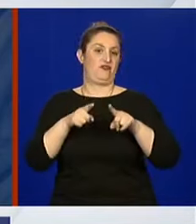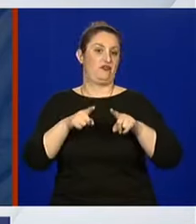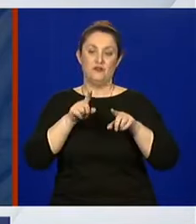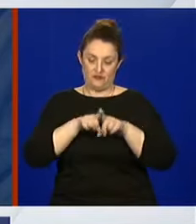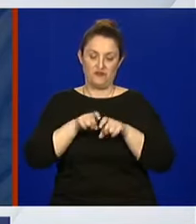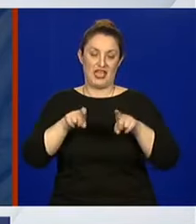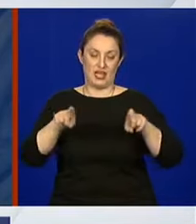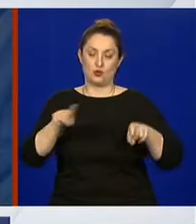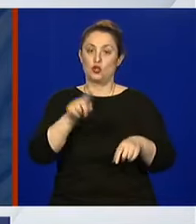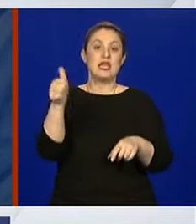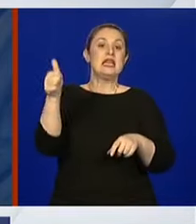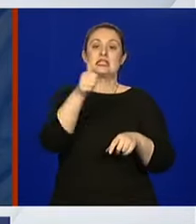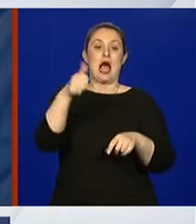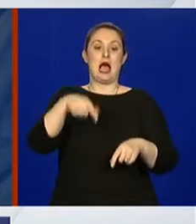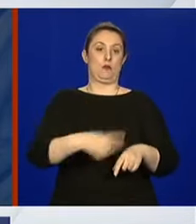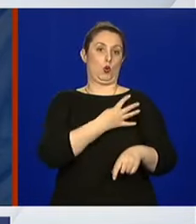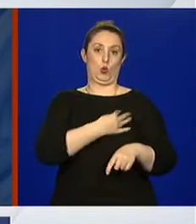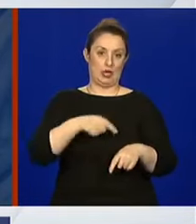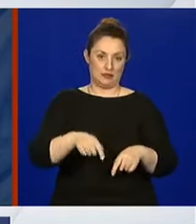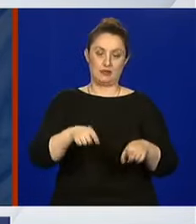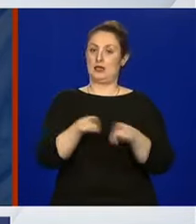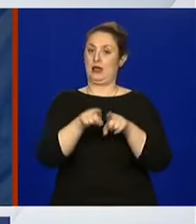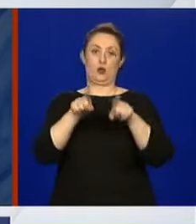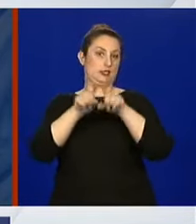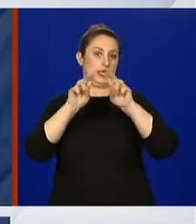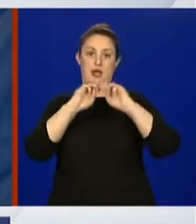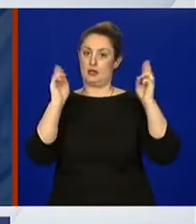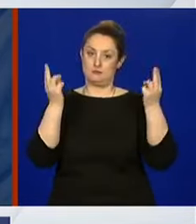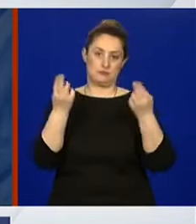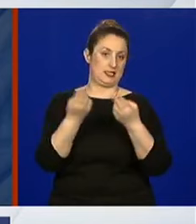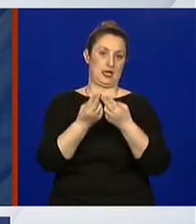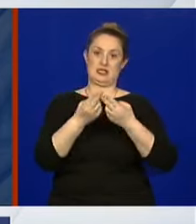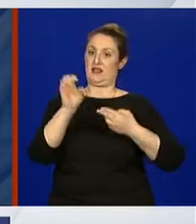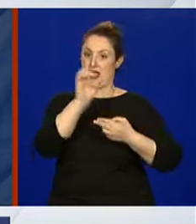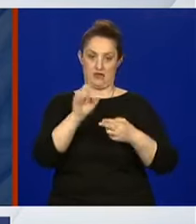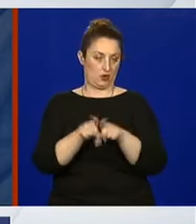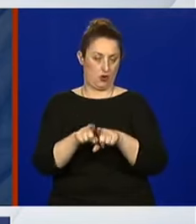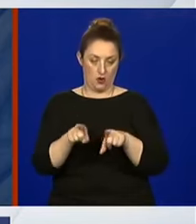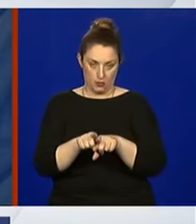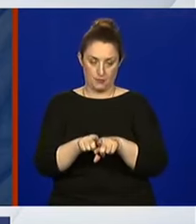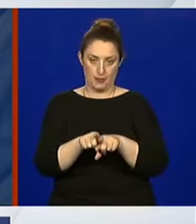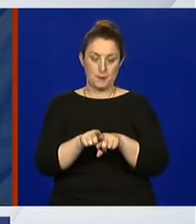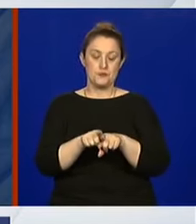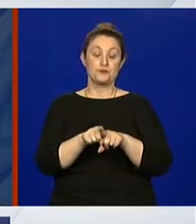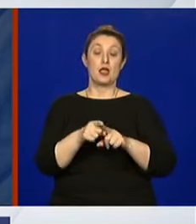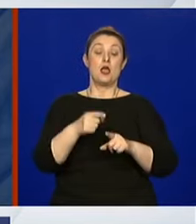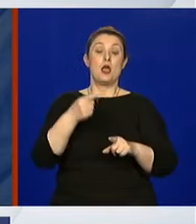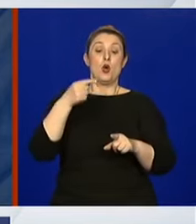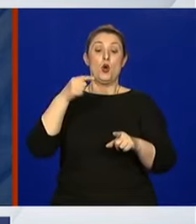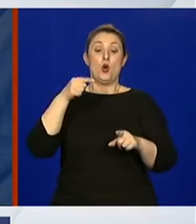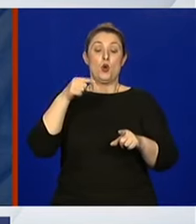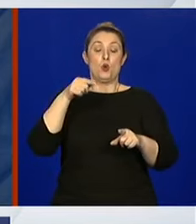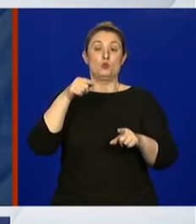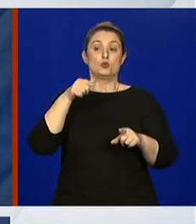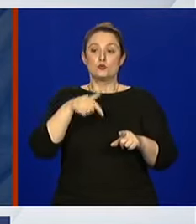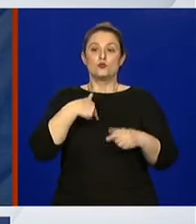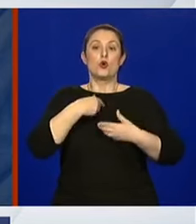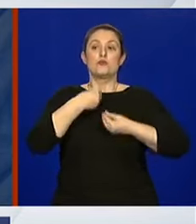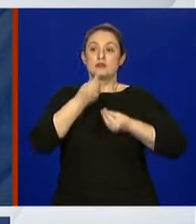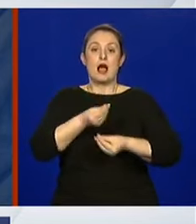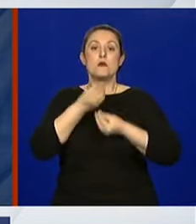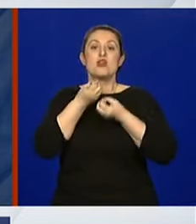samo Hrvatsku, već i Europu i cijeli svijet. U tom kontekstu dajemo vrlo precizne